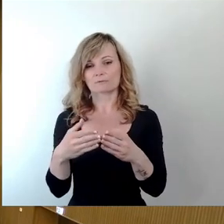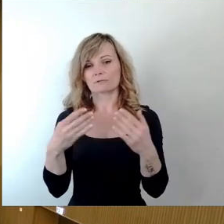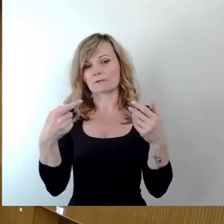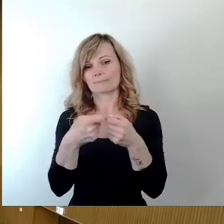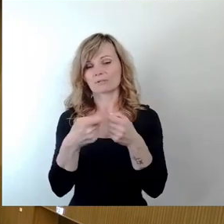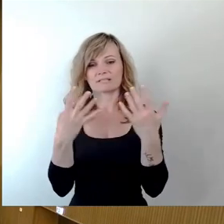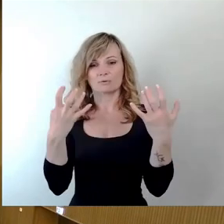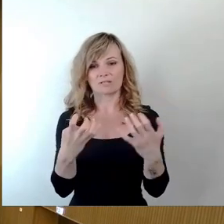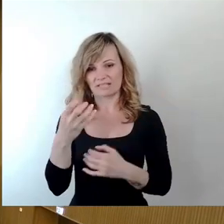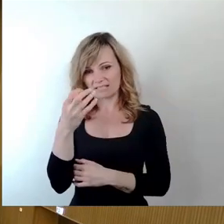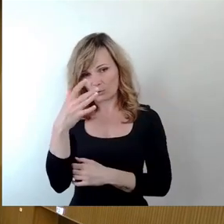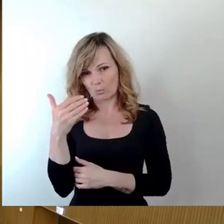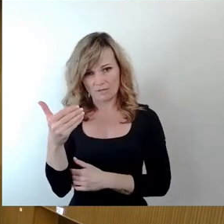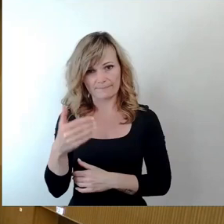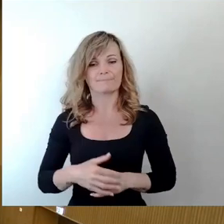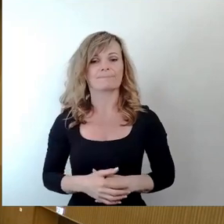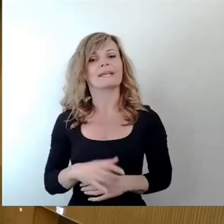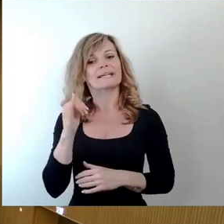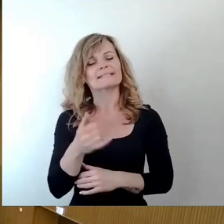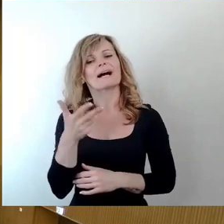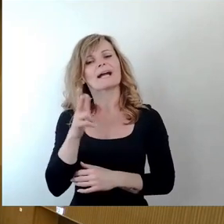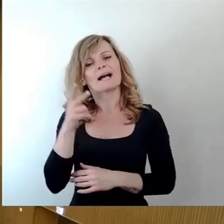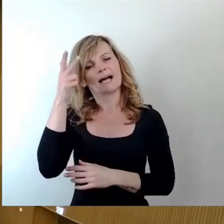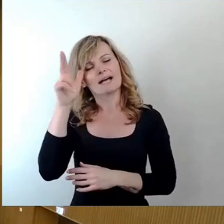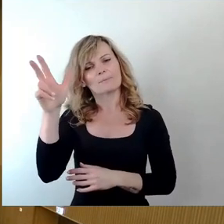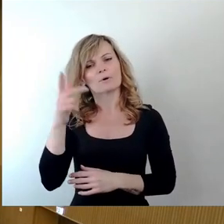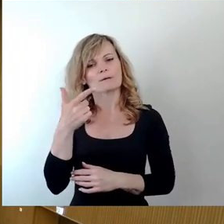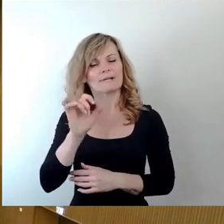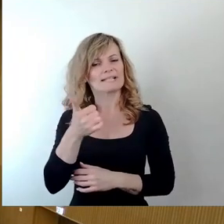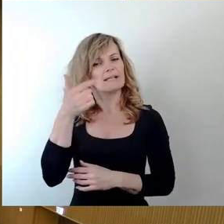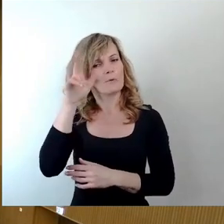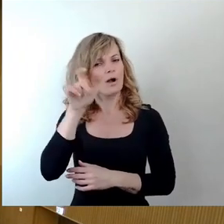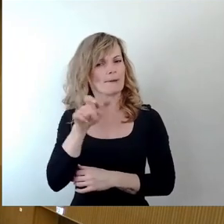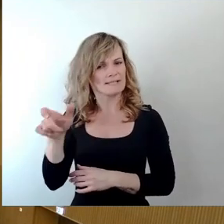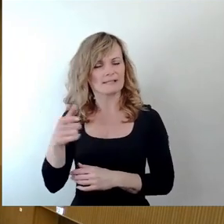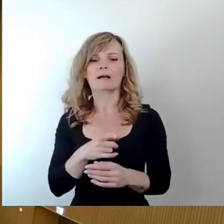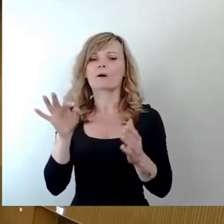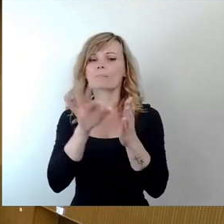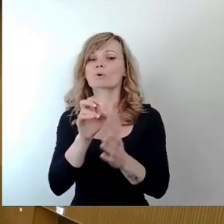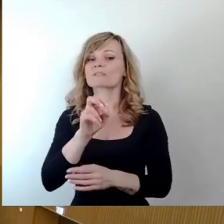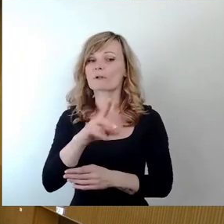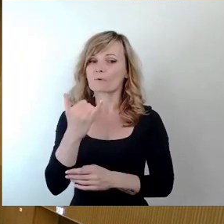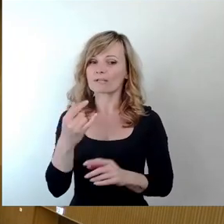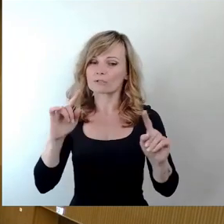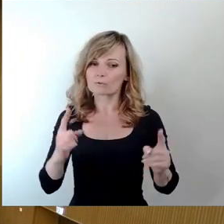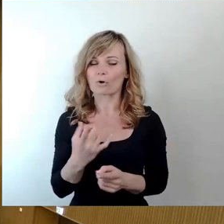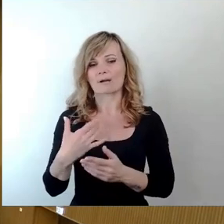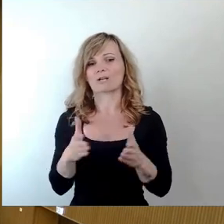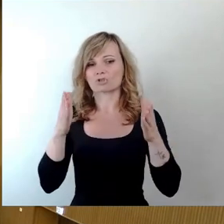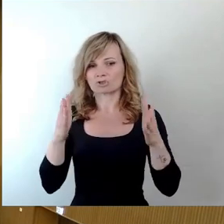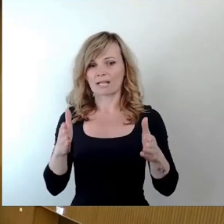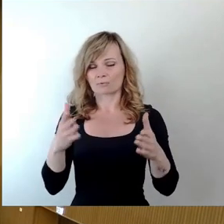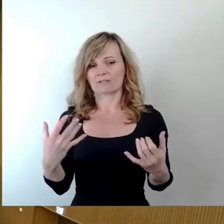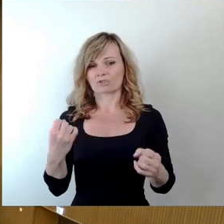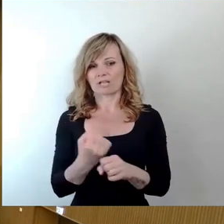Ja, er ist der Herr erster Bürgermeister. Unter Punkt 12 ist ja heute nochmal die Statusfeststellung für die Honorarlehagkräfte am